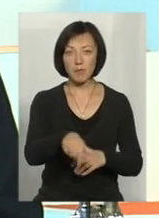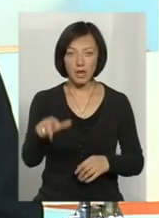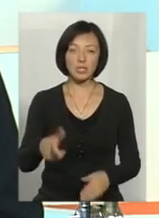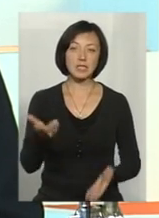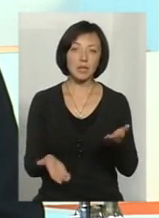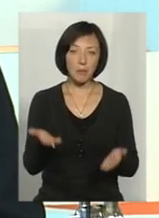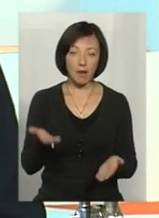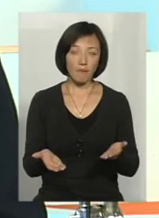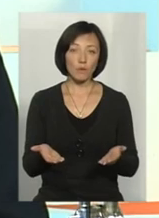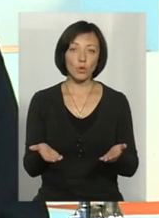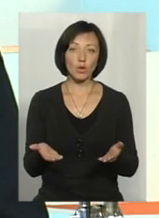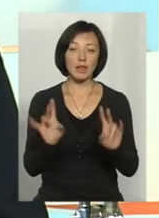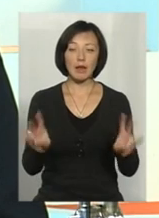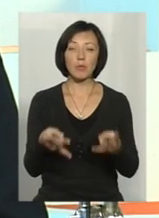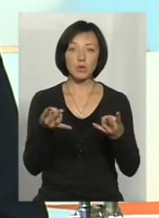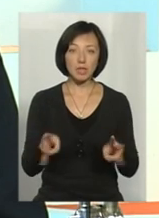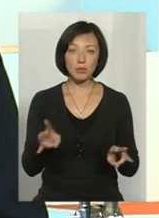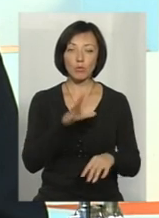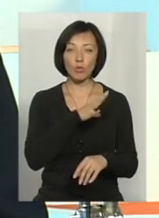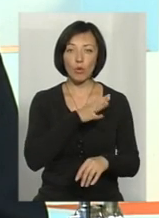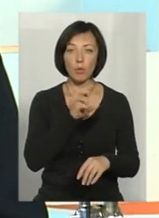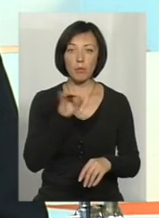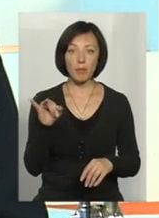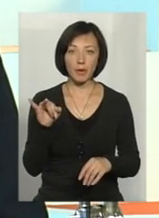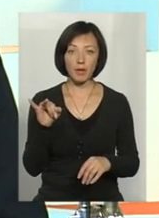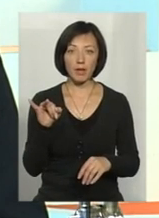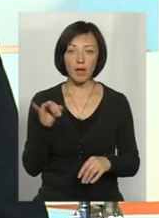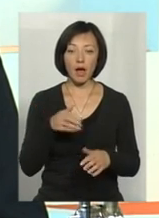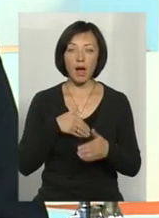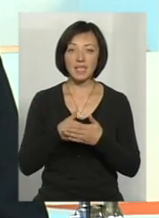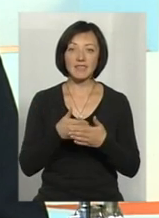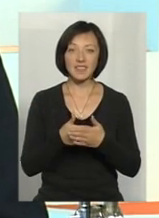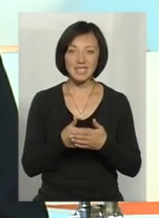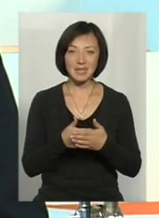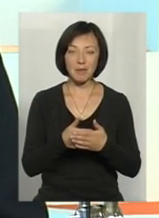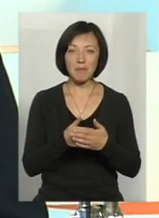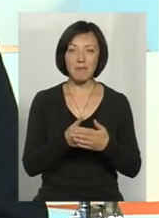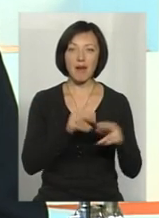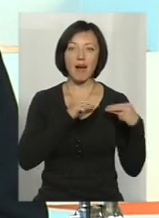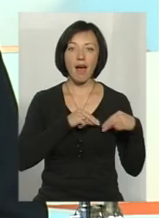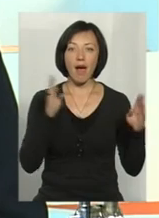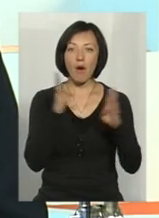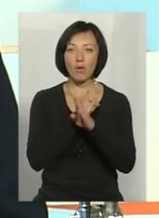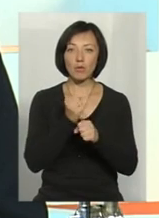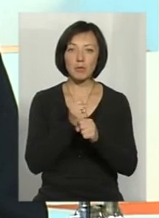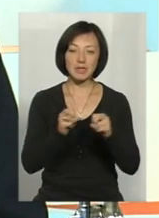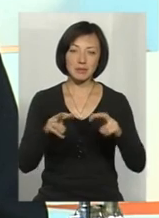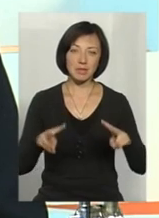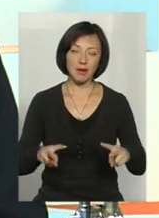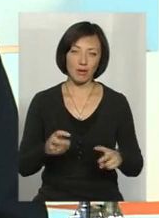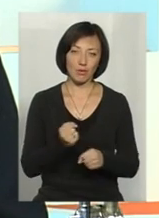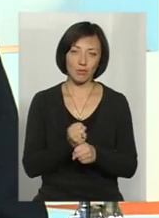напевно, не потрібно було б активістам-екологам робити якусь спеціальну роботу.